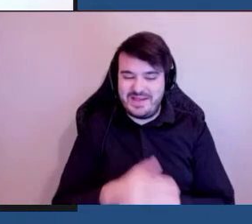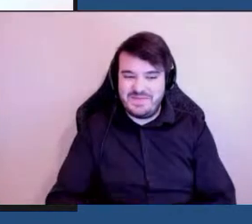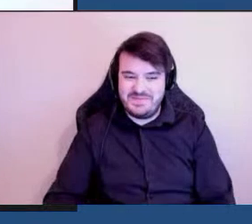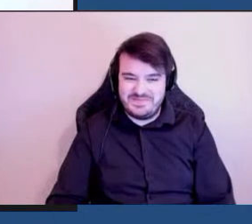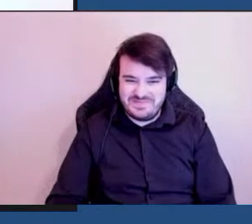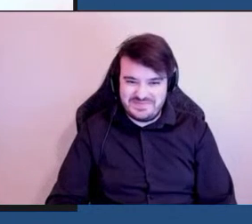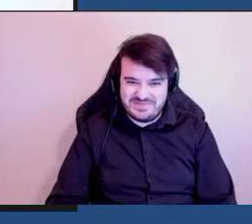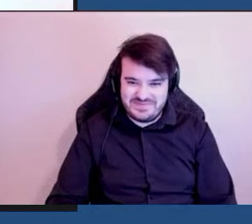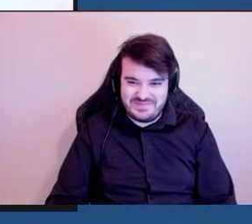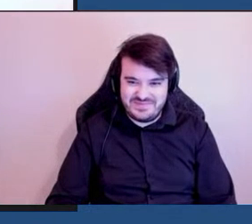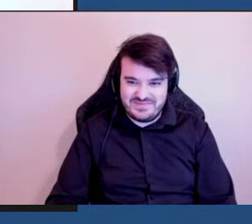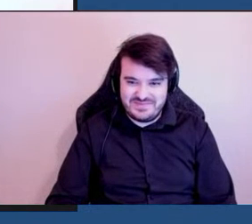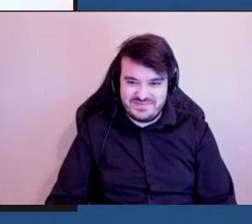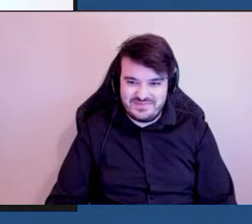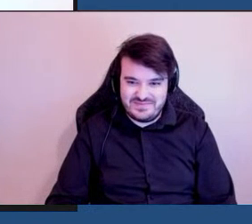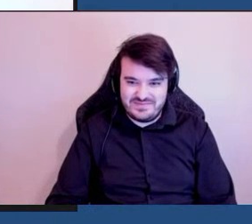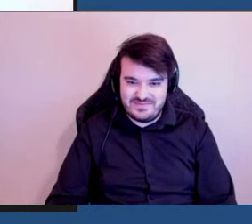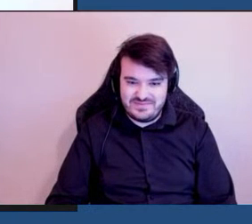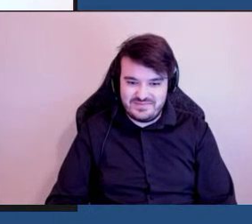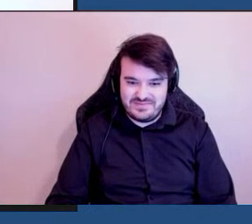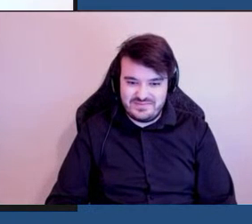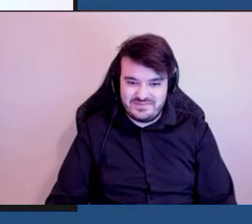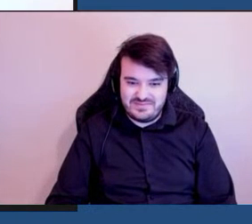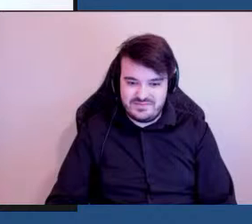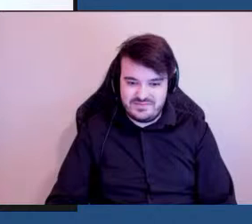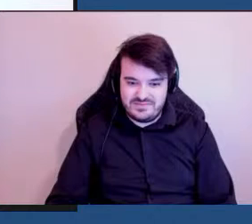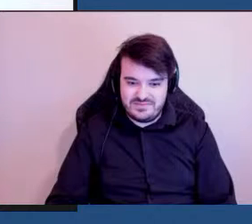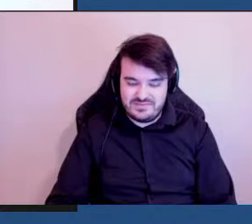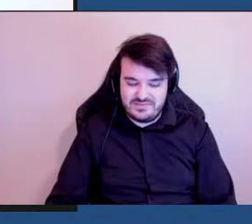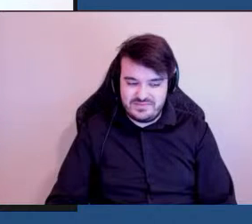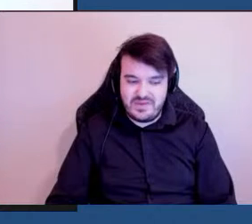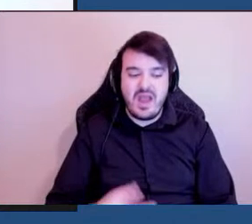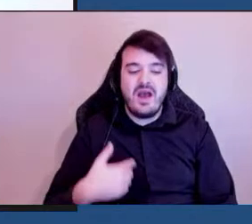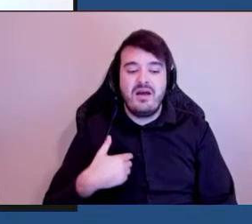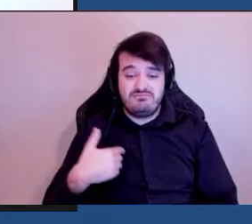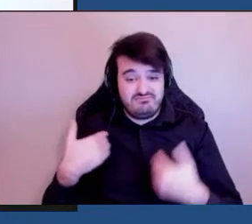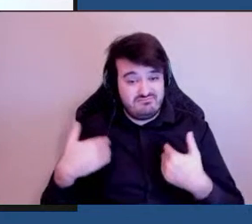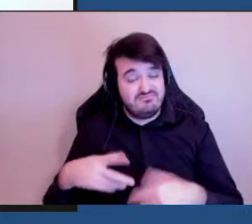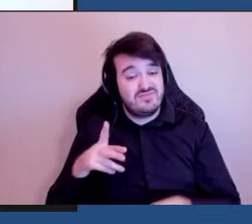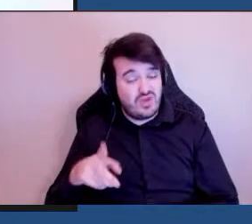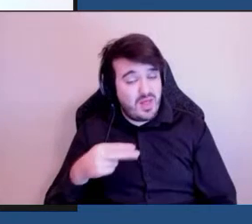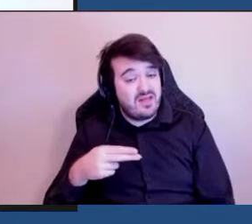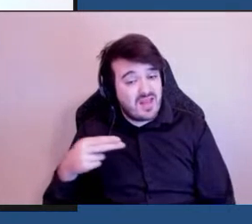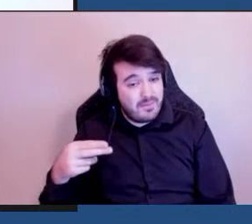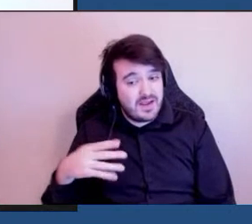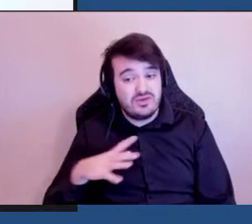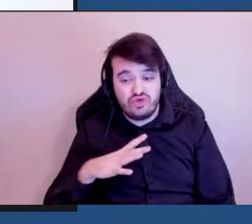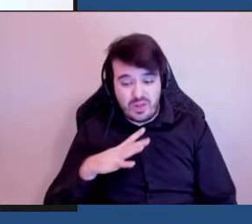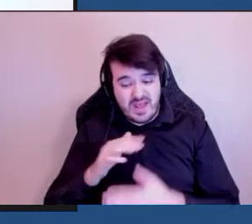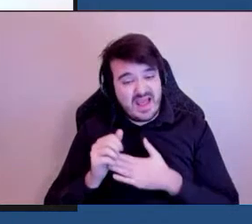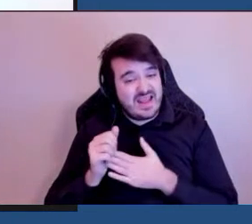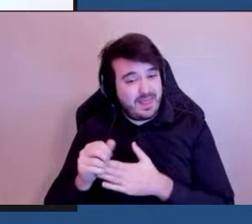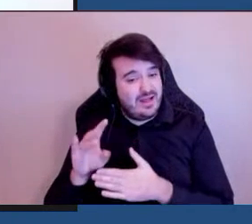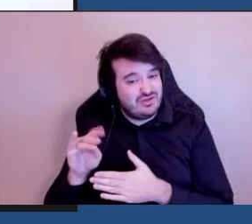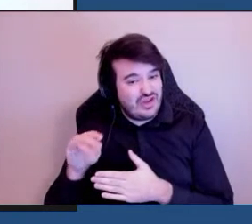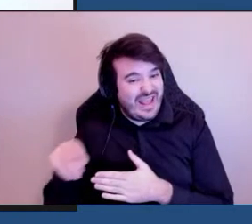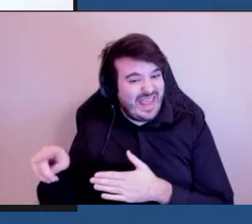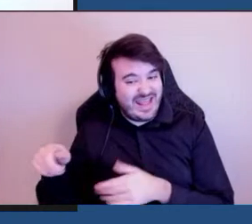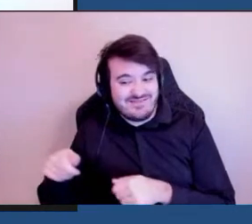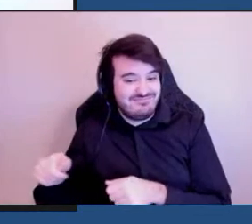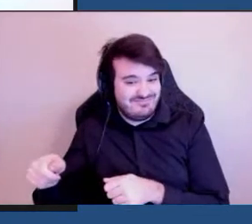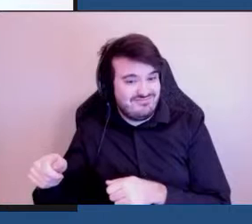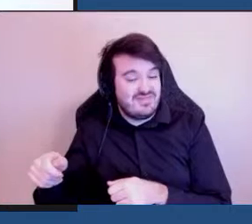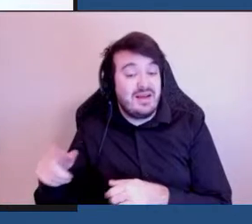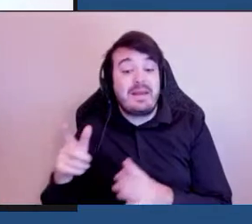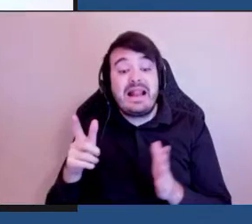je suis une personne en décapé et j'ai un guide de chien et je suis considérée légalement